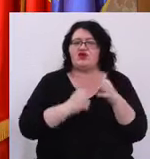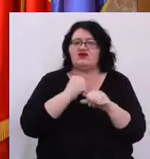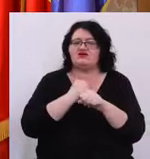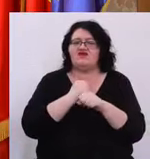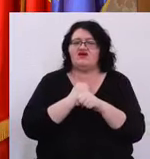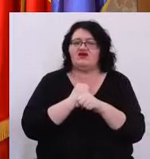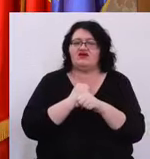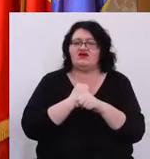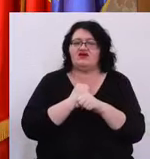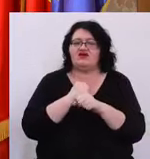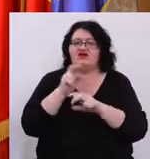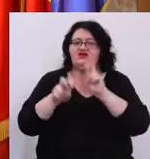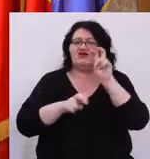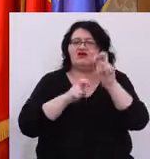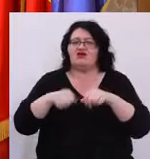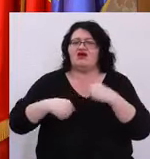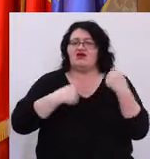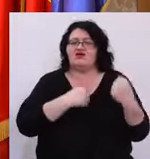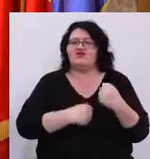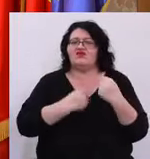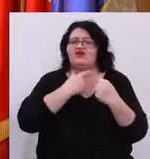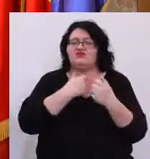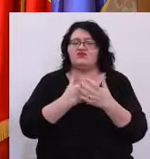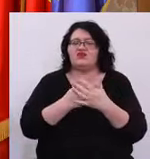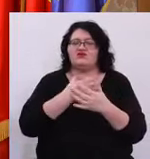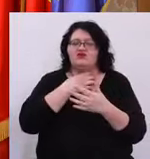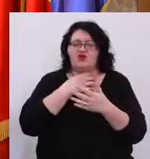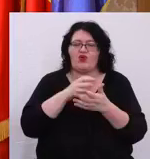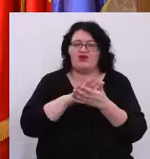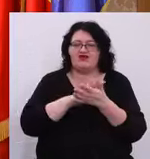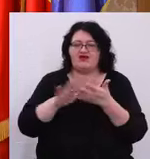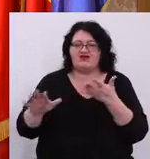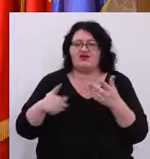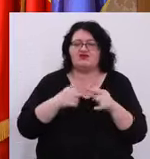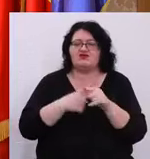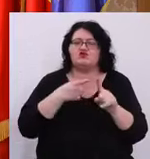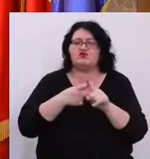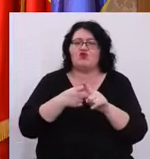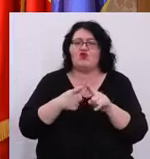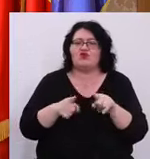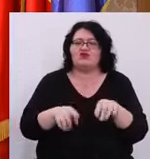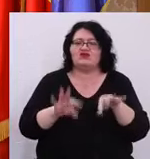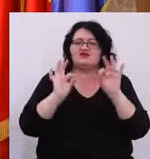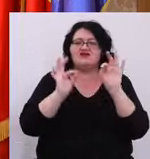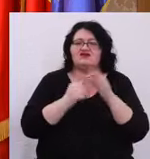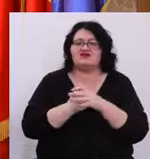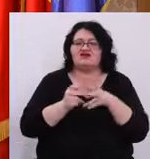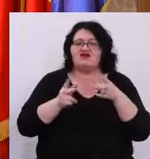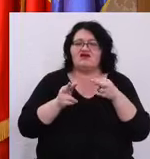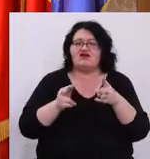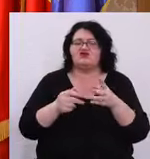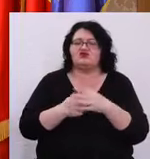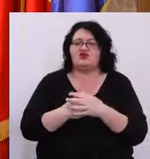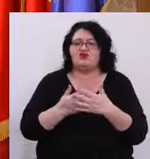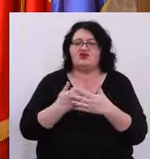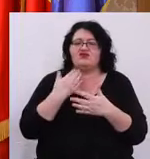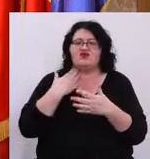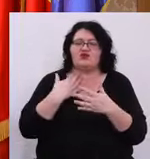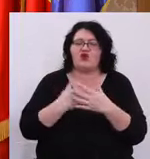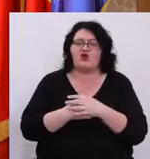efectuează ecografii tiroidiene gratuite cu scopul de a se depista cancerul tiroidian.